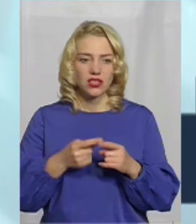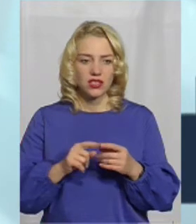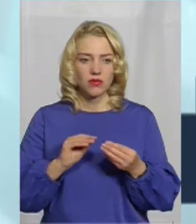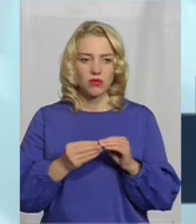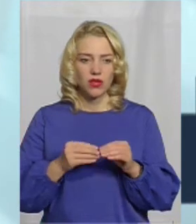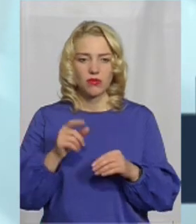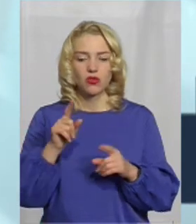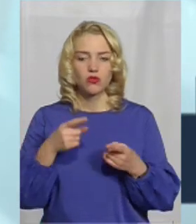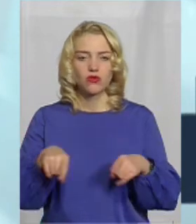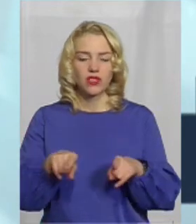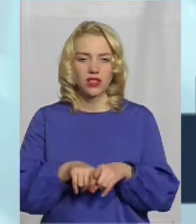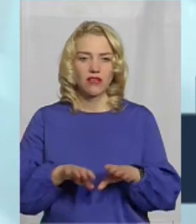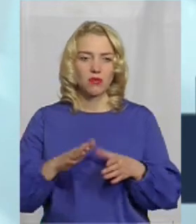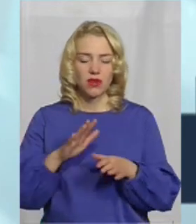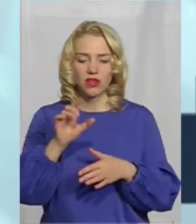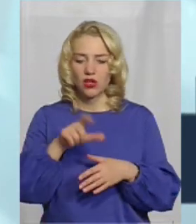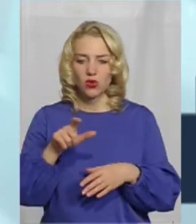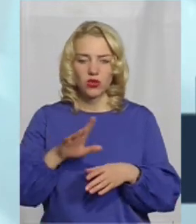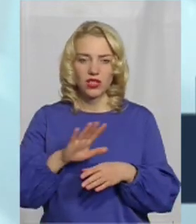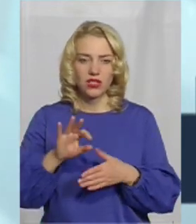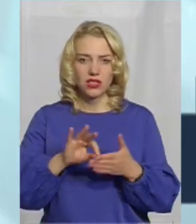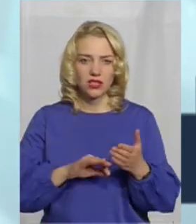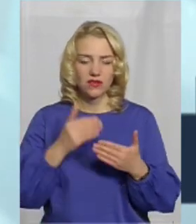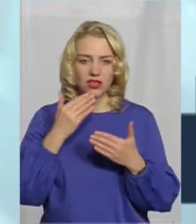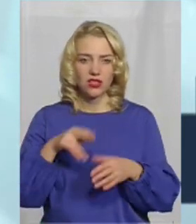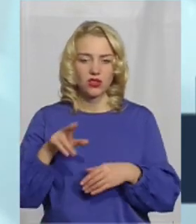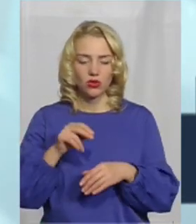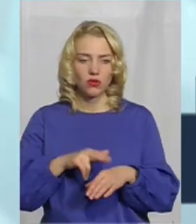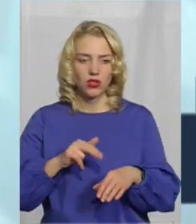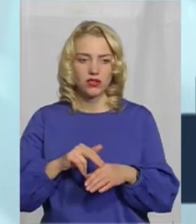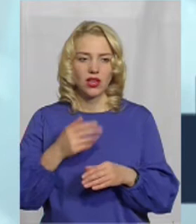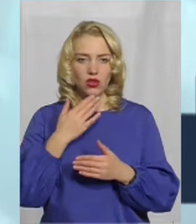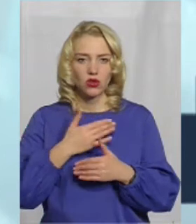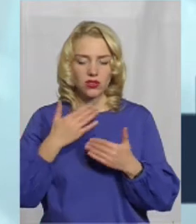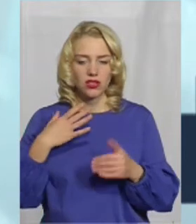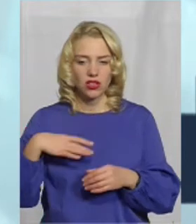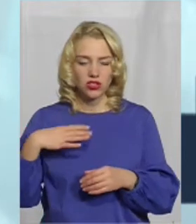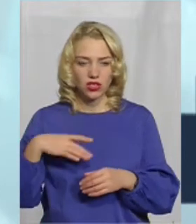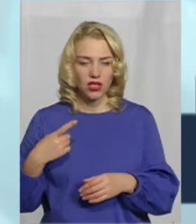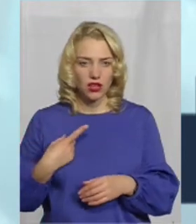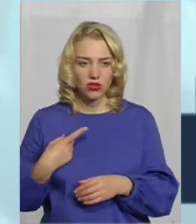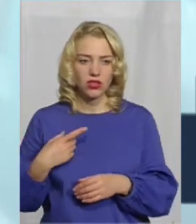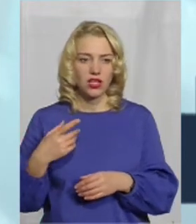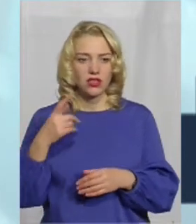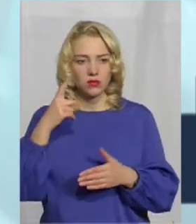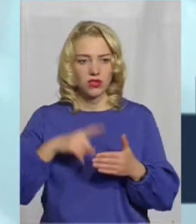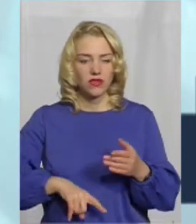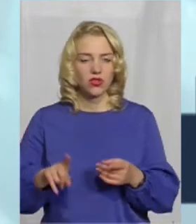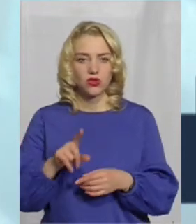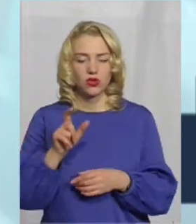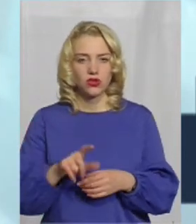одразу звертаються до поліції. Вони зазвичай майже до останнього чекають, сподіваючись, що людина, яка